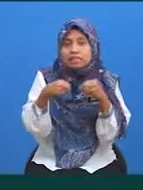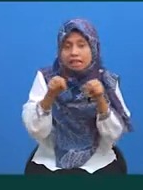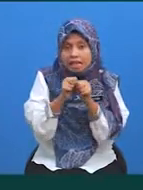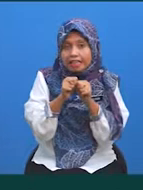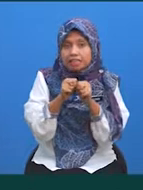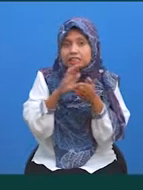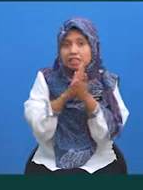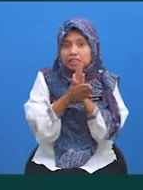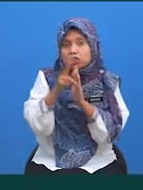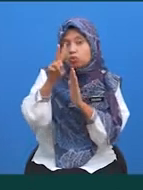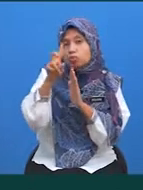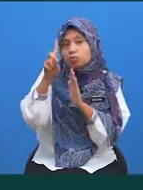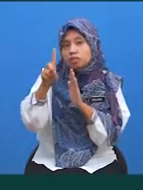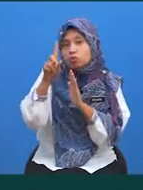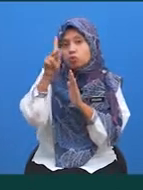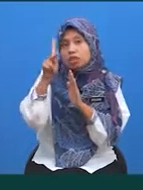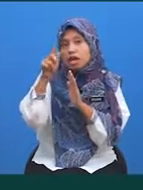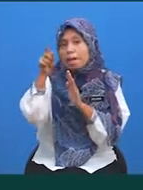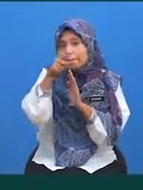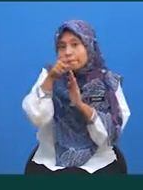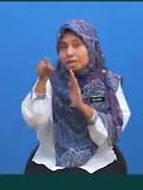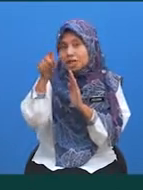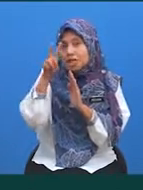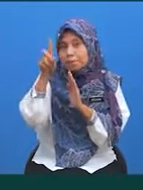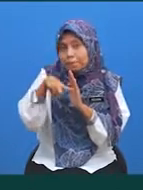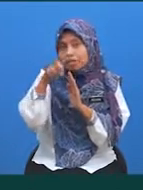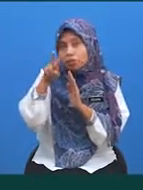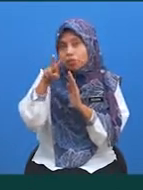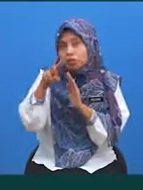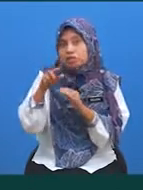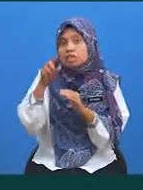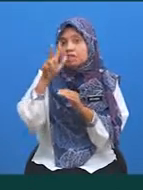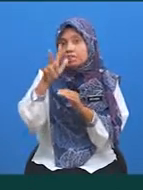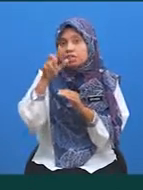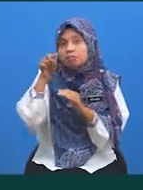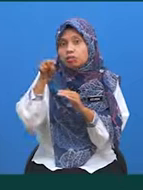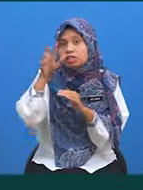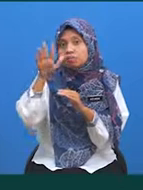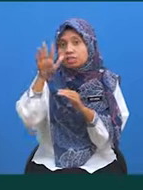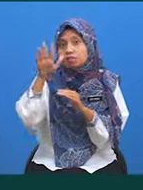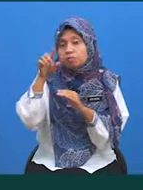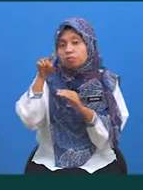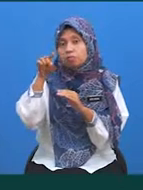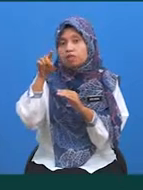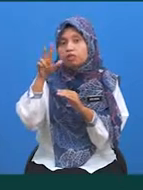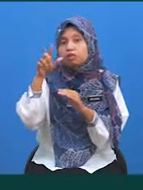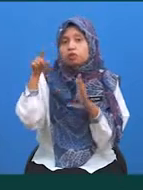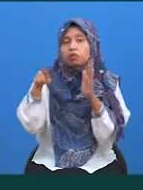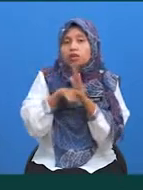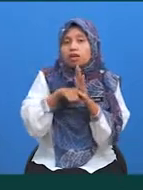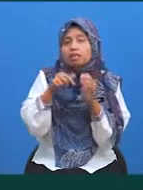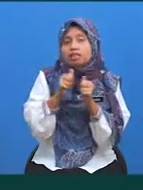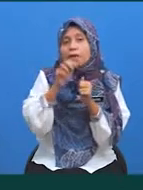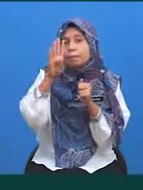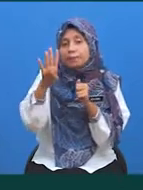21K per 2 dan 35 per puluhan 5 Tolak dengan 4